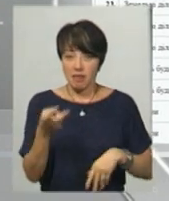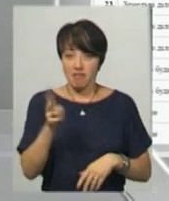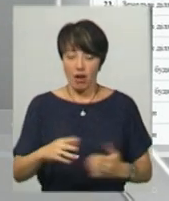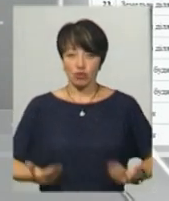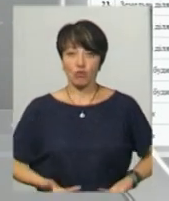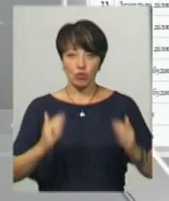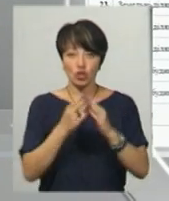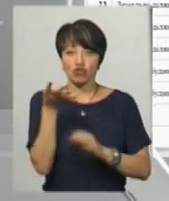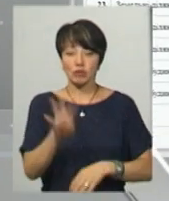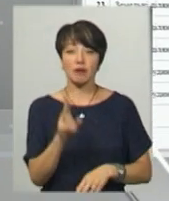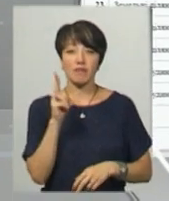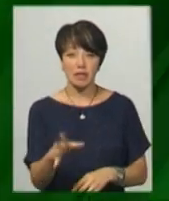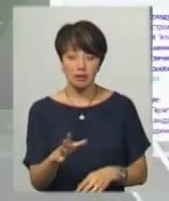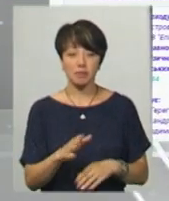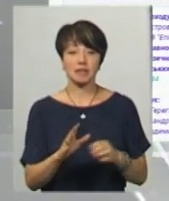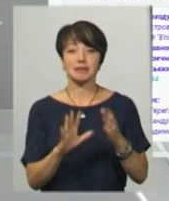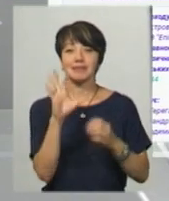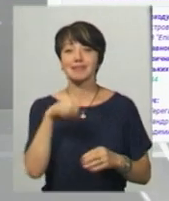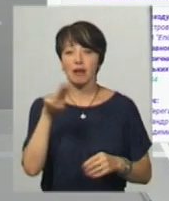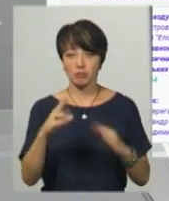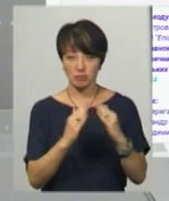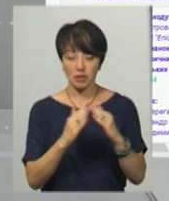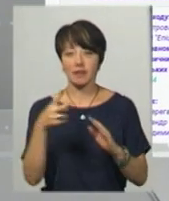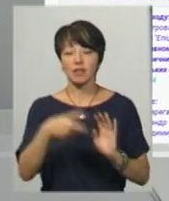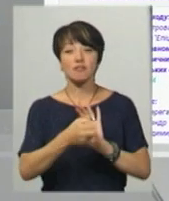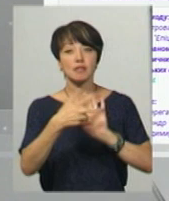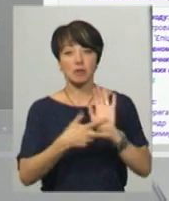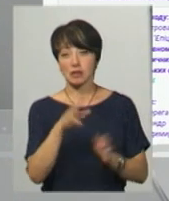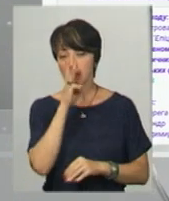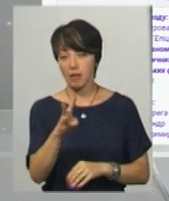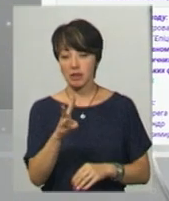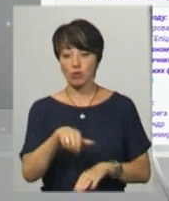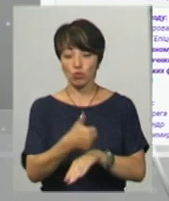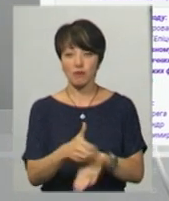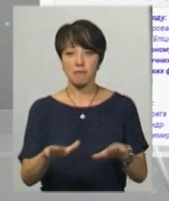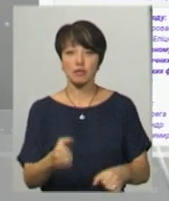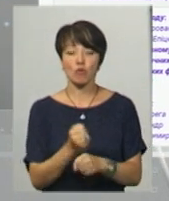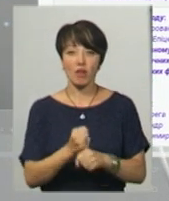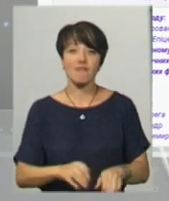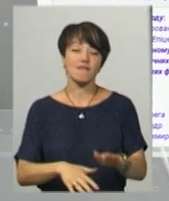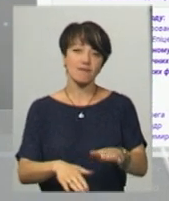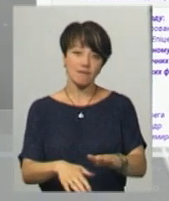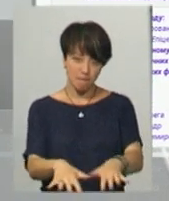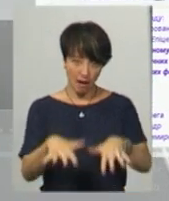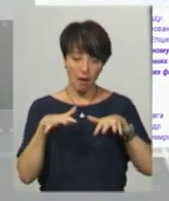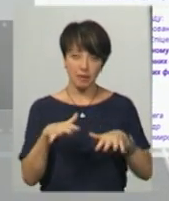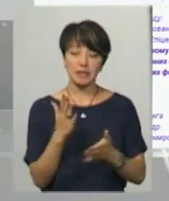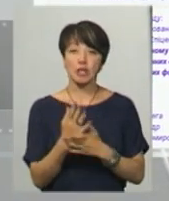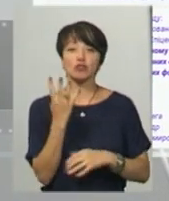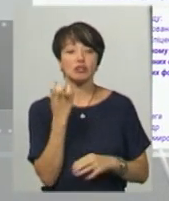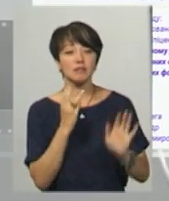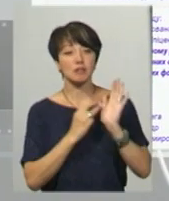будинки, чотири квартири, садовий будинок. У 2018 році заробітна плата за основним місцем роботи у Верховній Раді становить